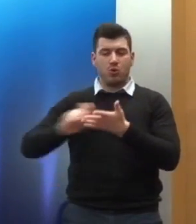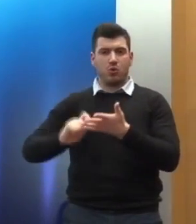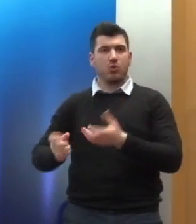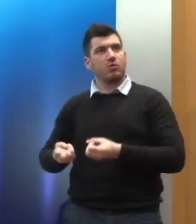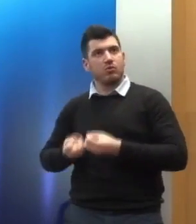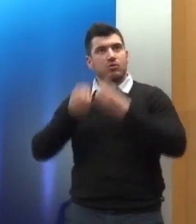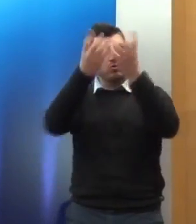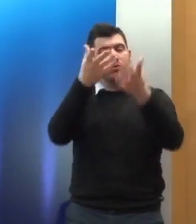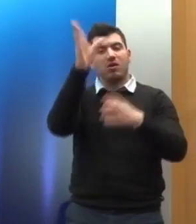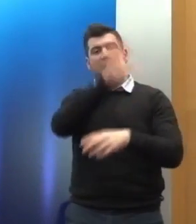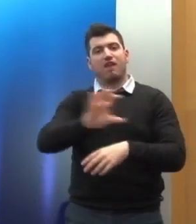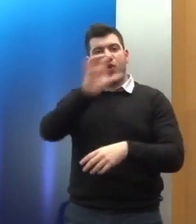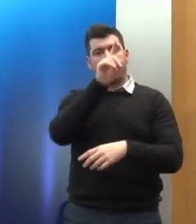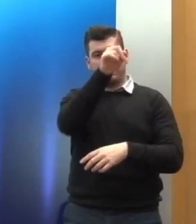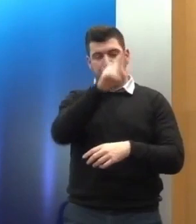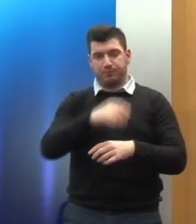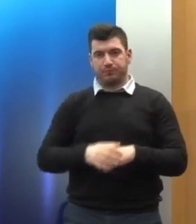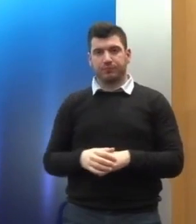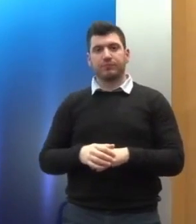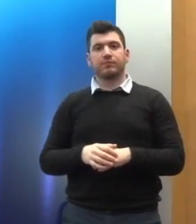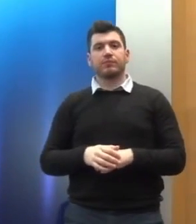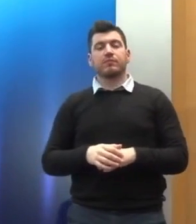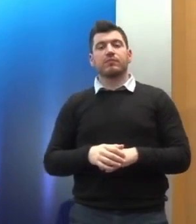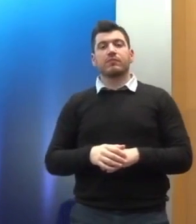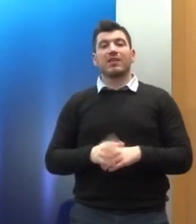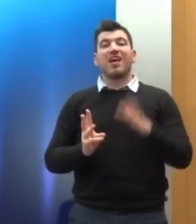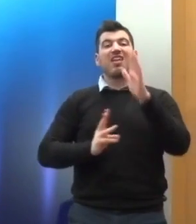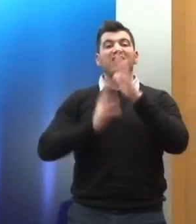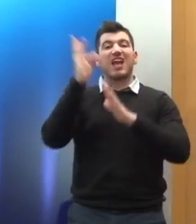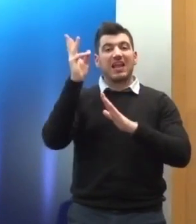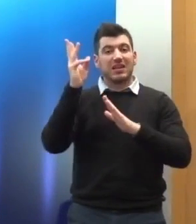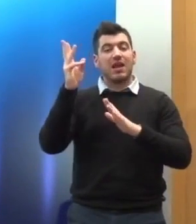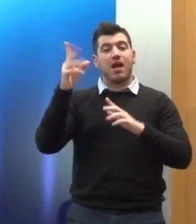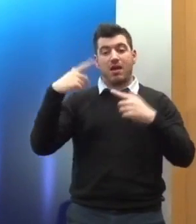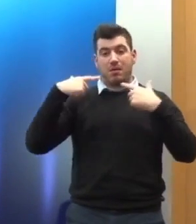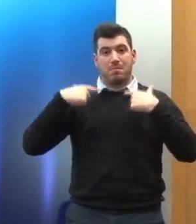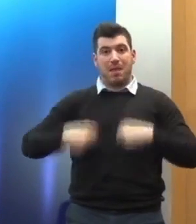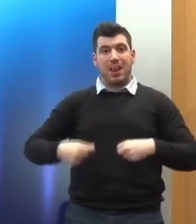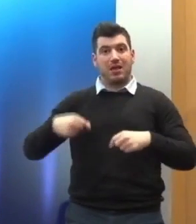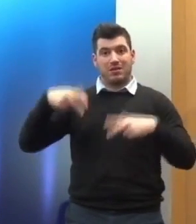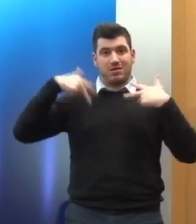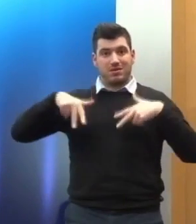προωθούν αυτή την ρύθμιση που μάλλον θα πρέπει να πάρει το χαρακτήρα διοργανικής